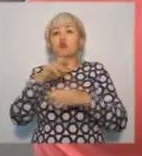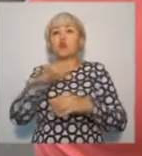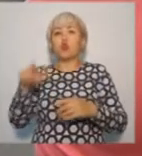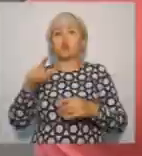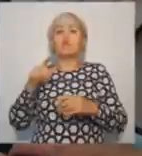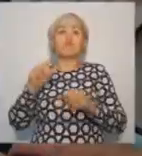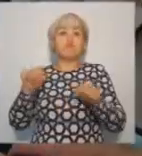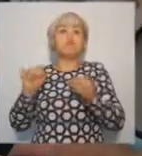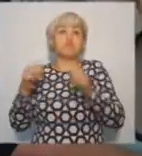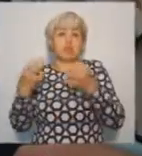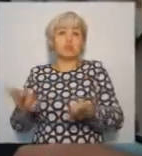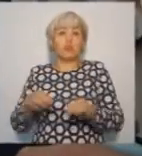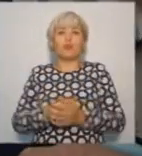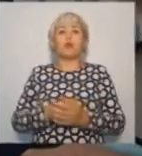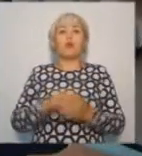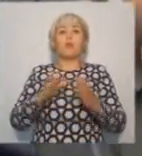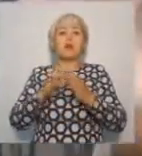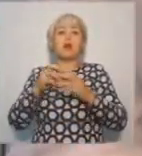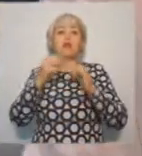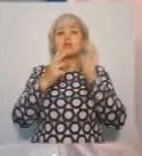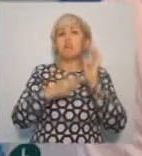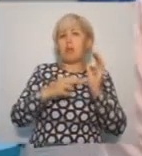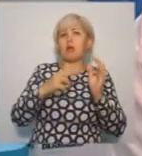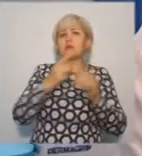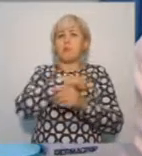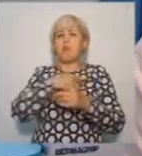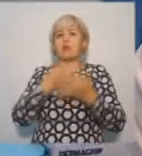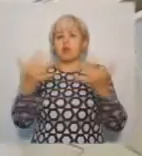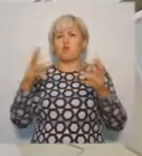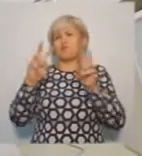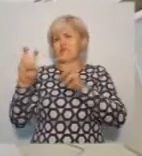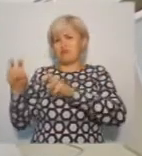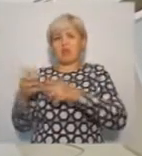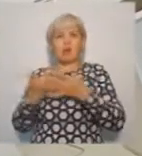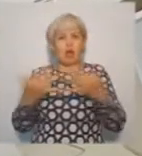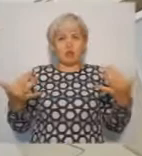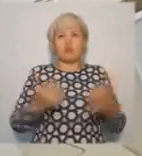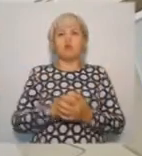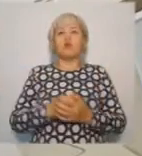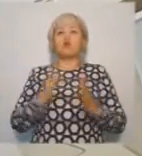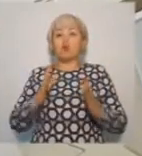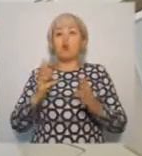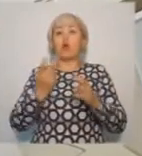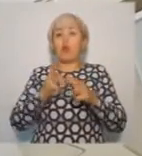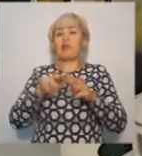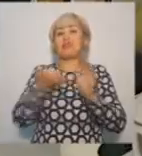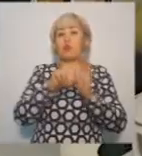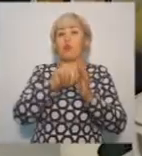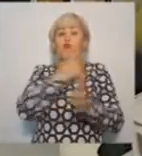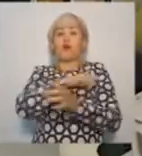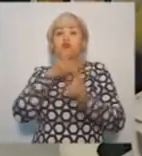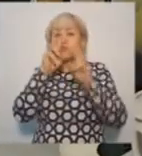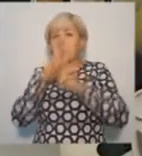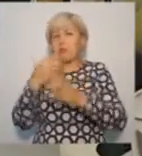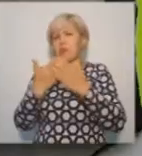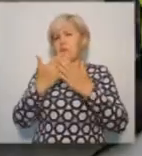практики, хирург, стоматолог, невролог. Чтобы проводить полный комплекс обследований, как говорится, с колес, машины оснащены лабораторией, рентгеном